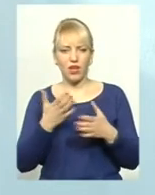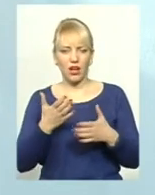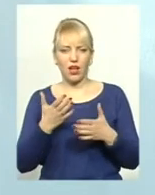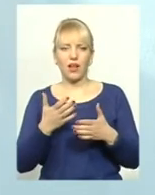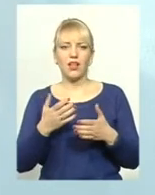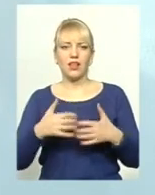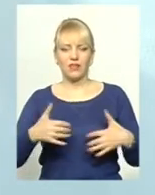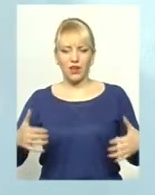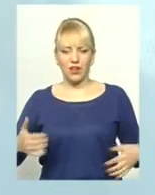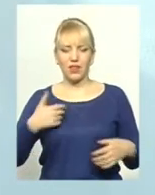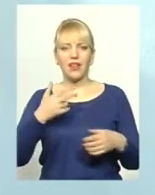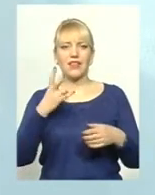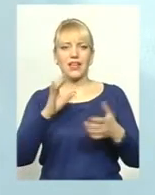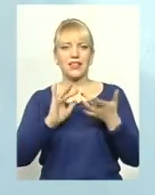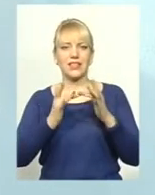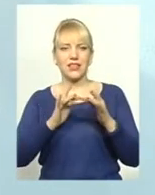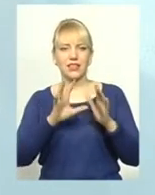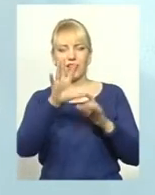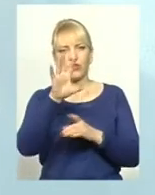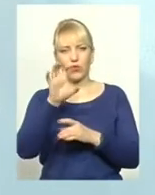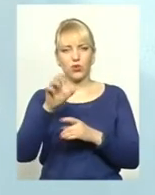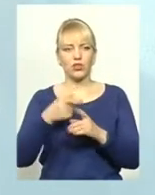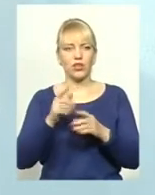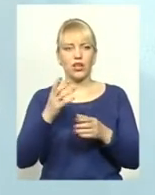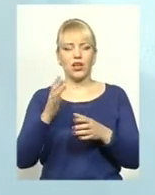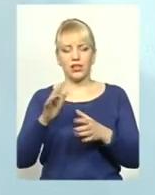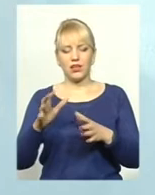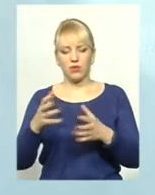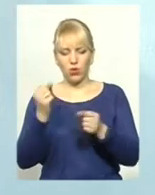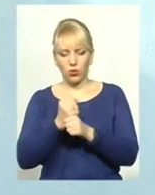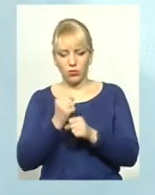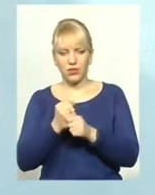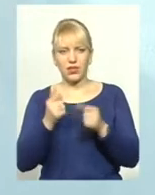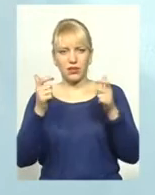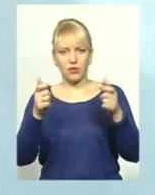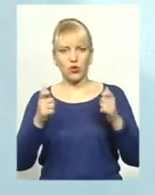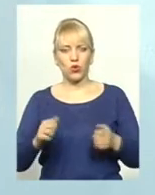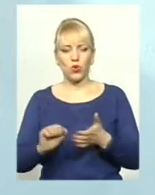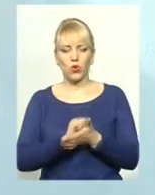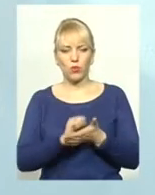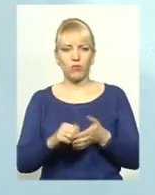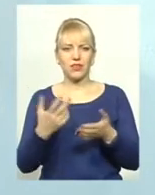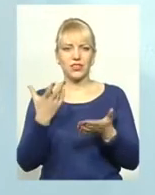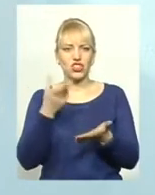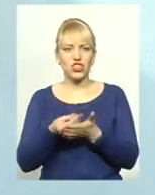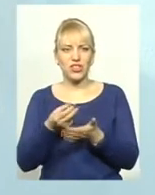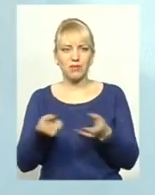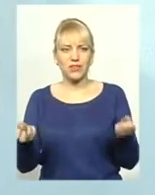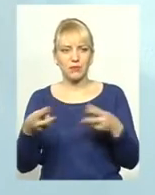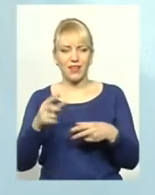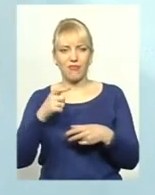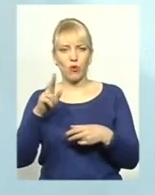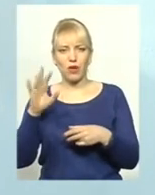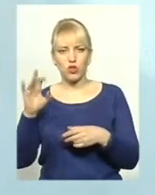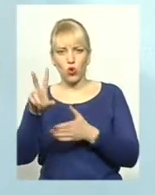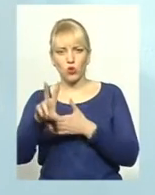сайт. Якщо вона знаходить сім'ю, то робиться досить складний пакет документів на цю тварину. Це і щеплення спеціального європейського зразка,